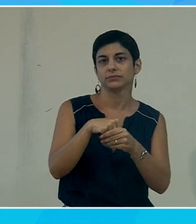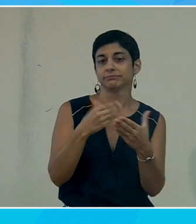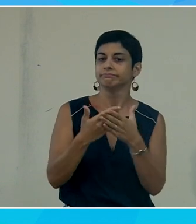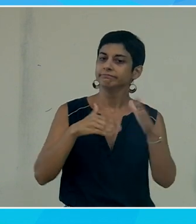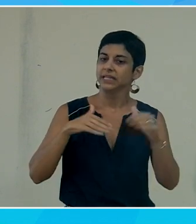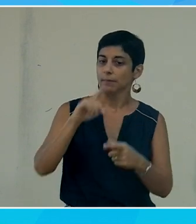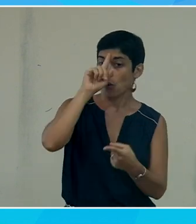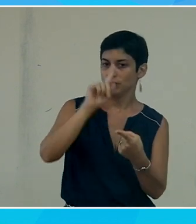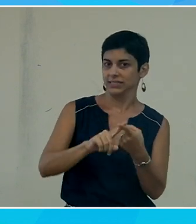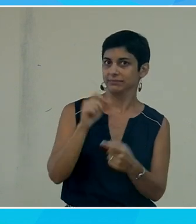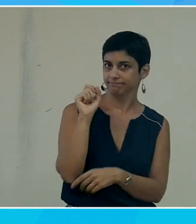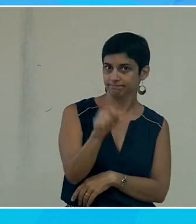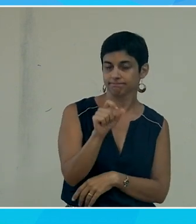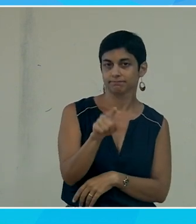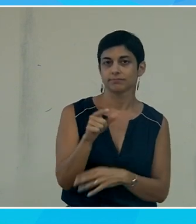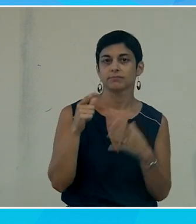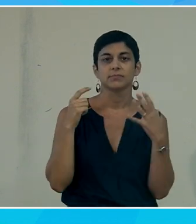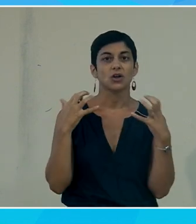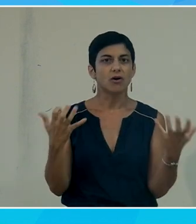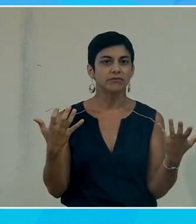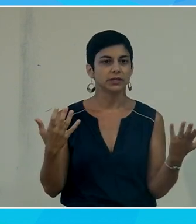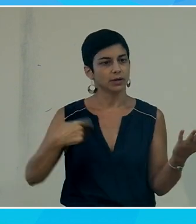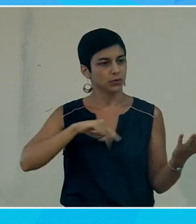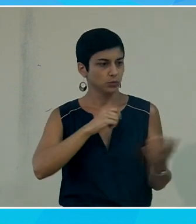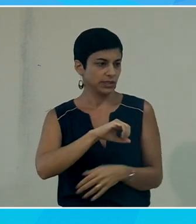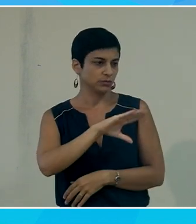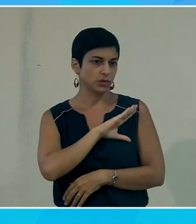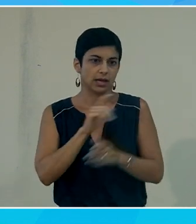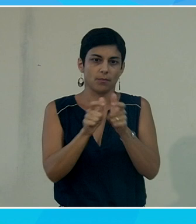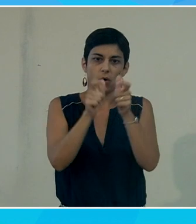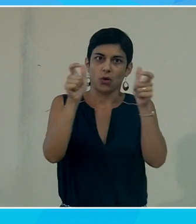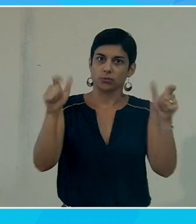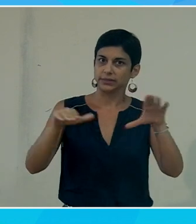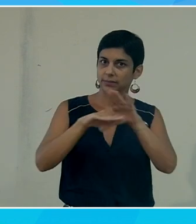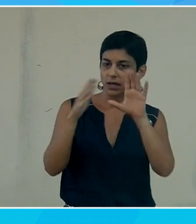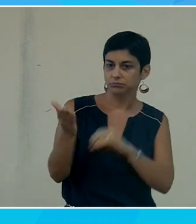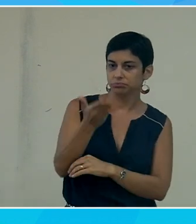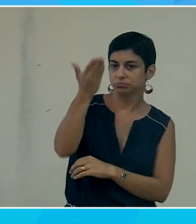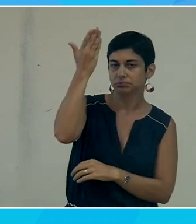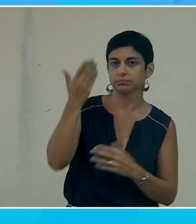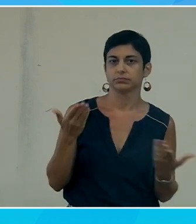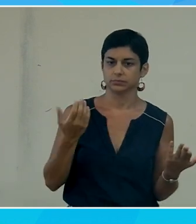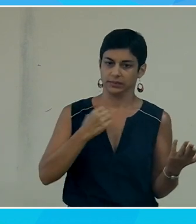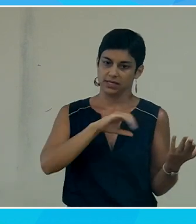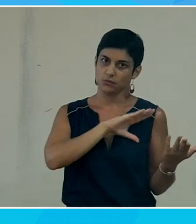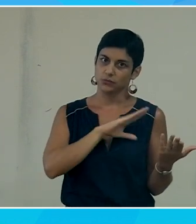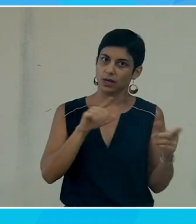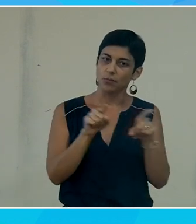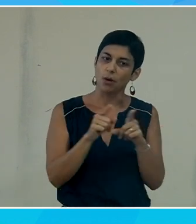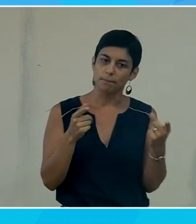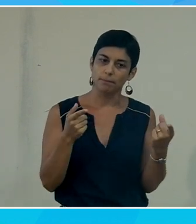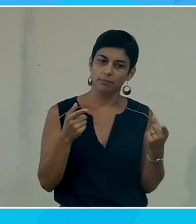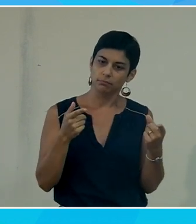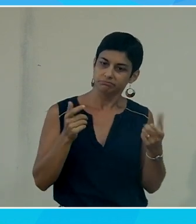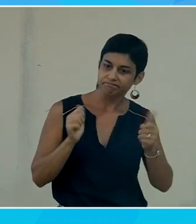on veut aller c'est de se dire on a aussi une responsabilité en tant que grande entreprise de pouvoir faire bouger les lignes